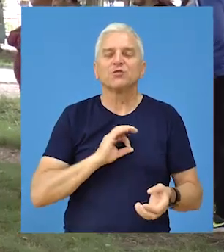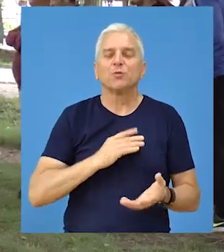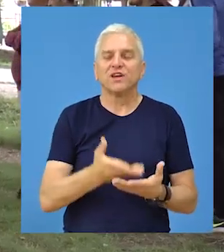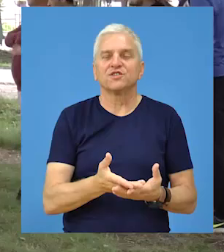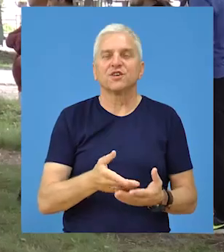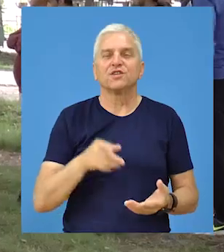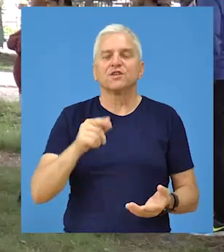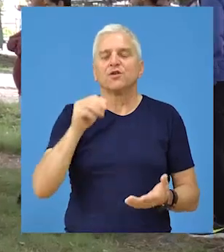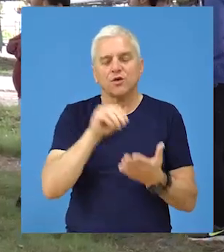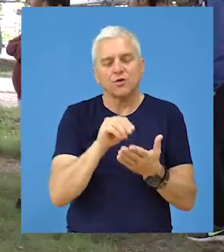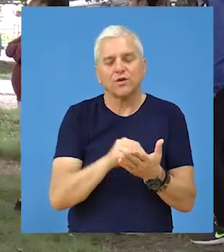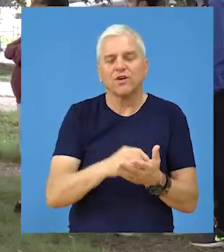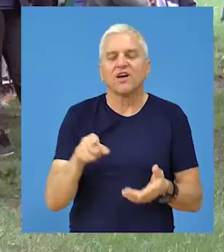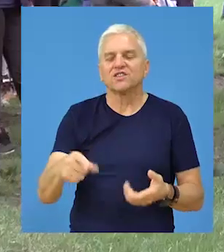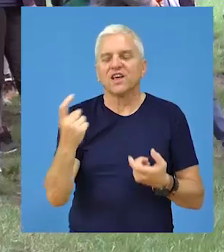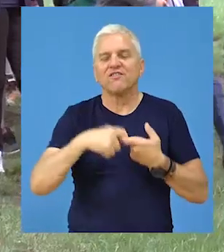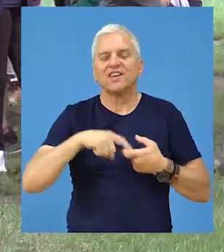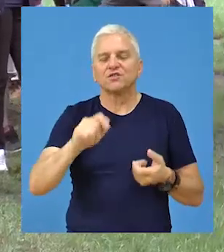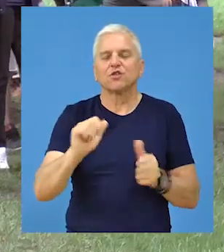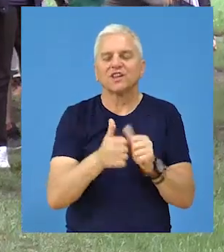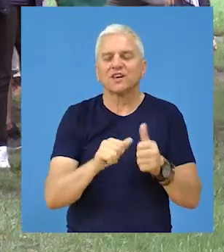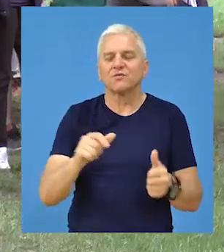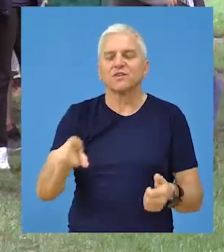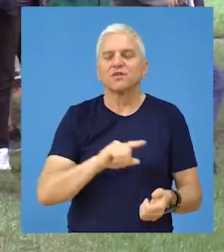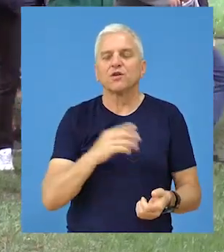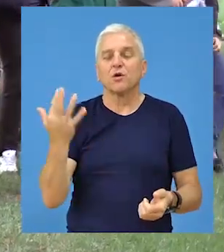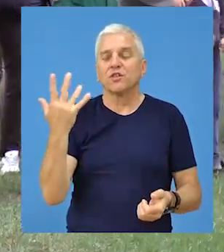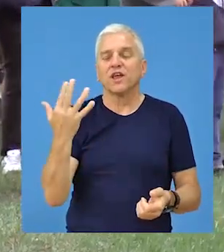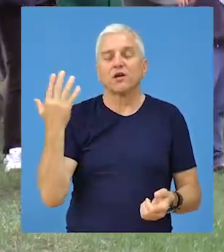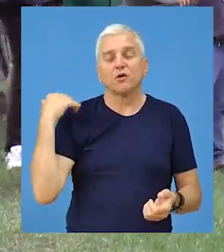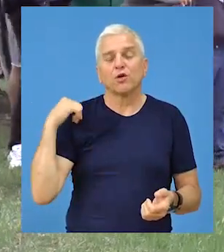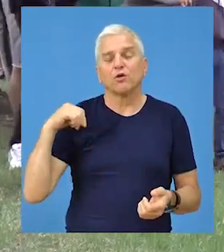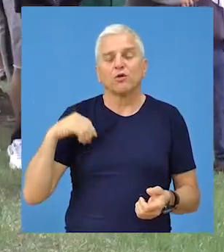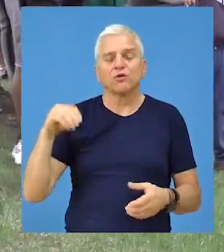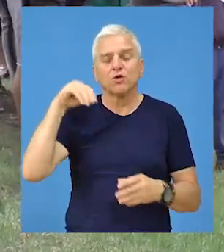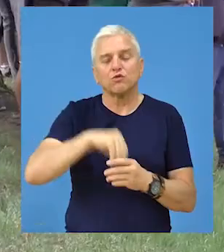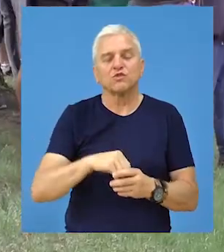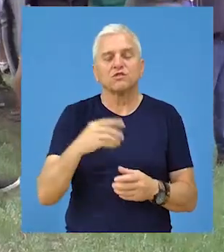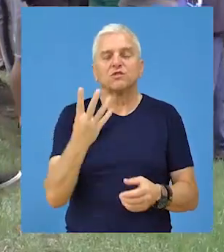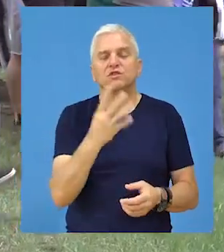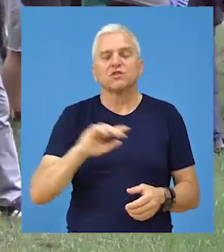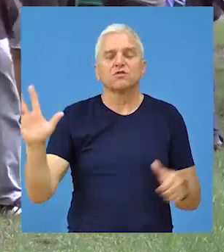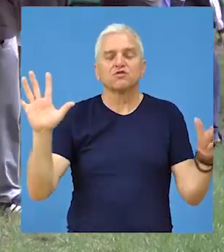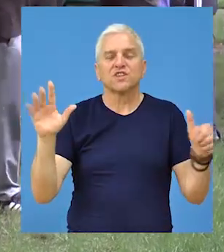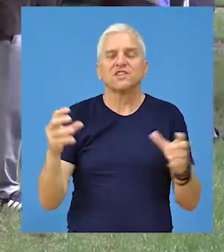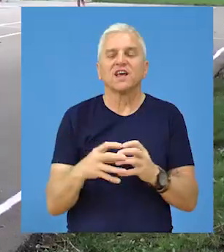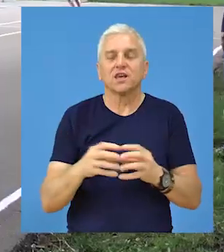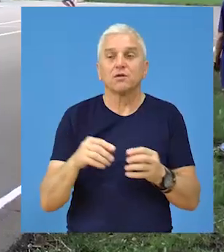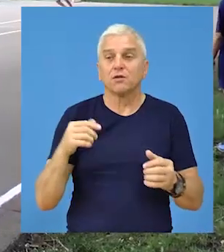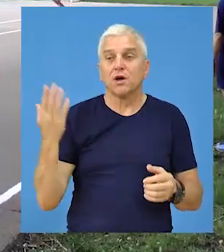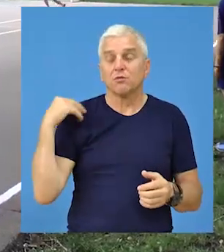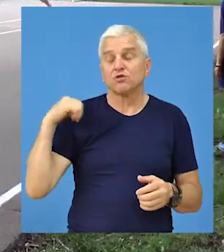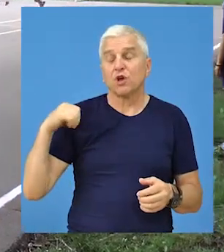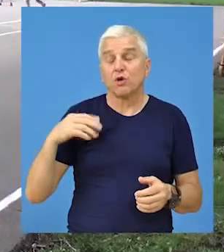Bečeja. Zanimljiva statistika vezana za ovaj turnir jeste da je do pre nekoliko godina učestvovalo od 4 do 6 ekipa.